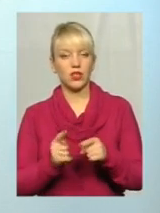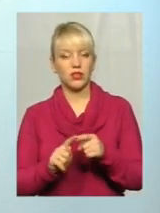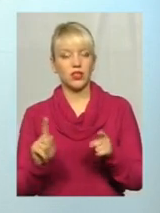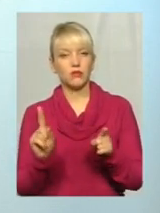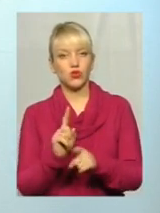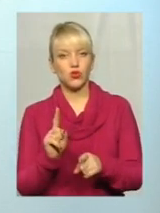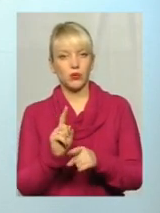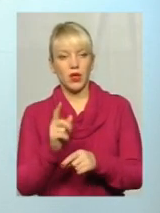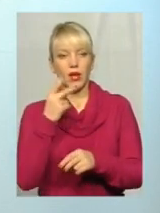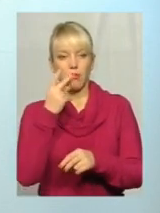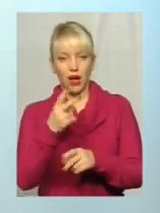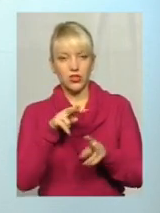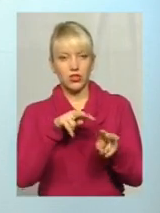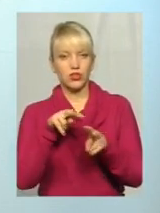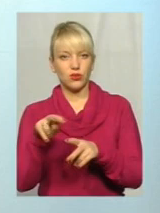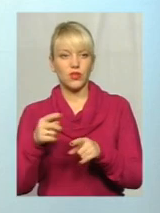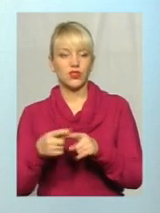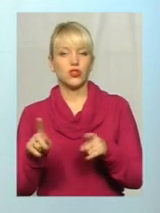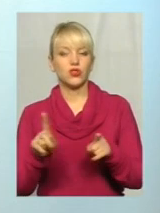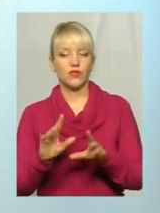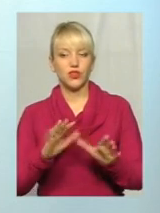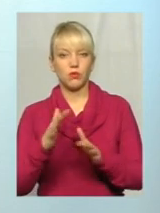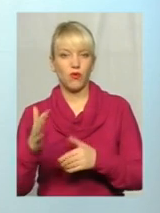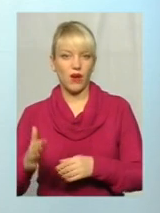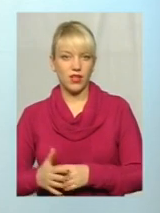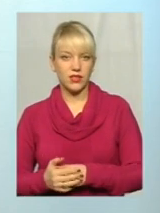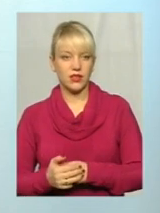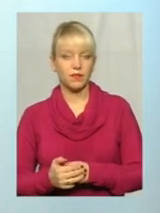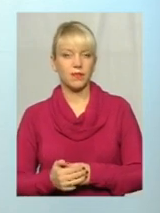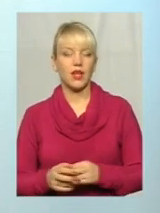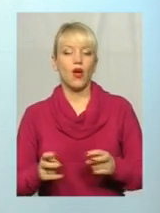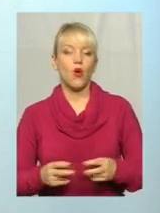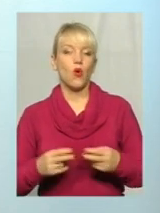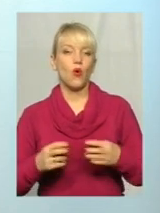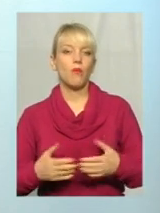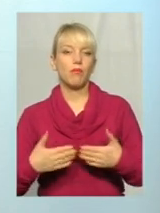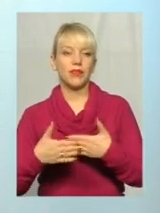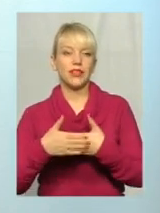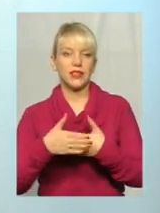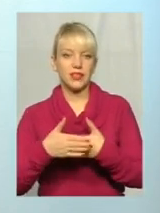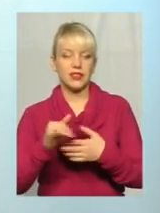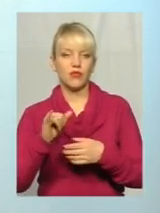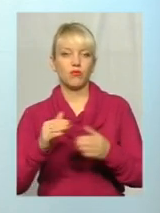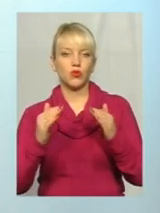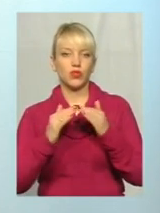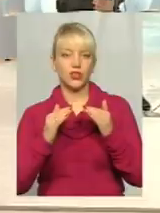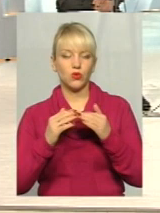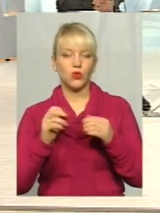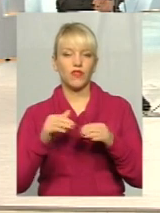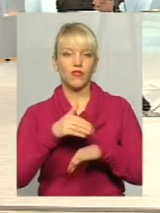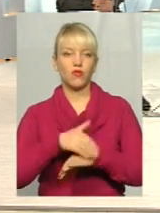бачити, слідкувати за тим, що відбувається в під'їзді, будинку, в дворі. Дійсно,